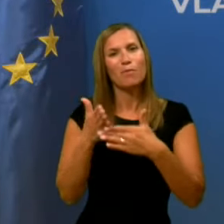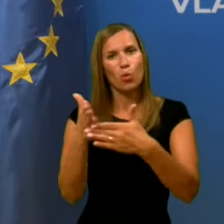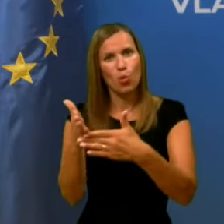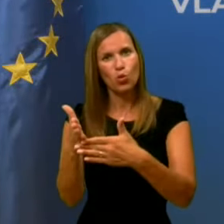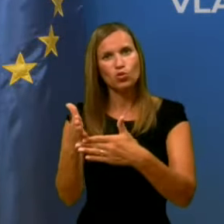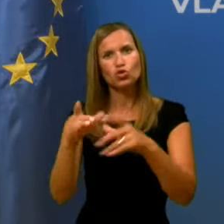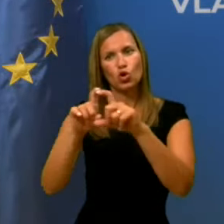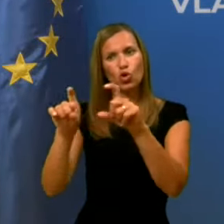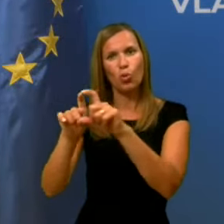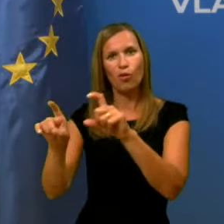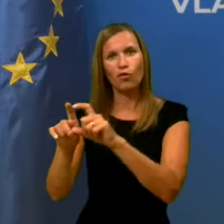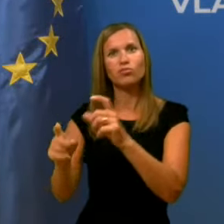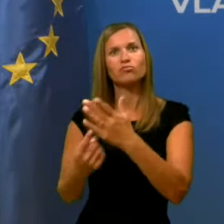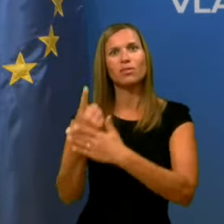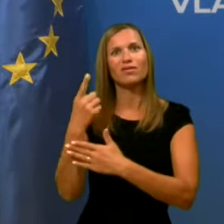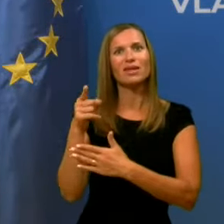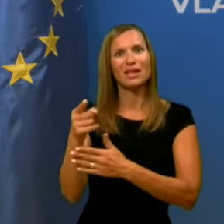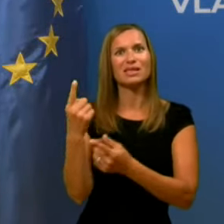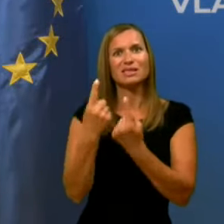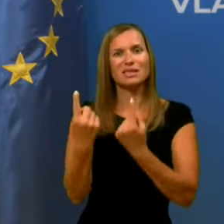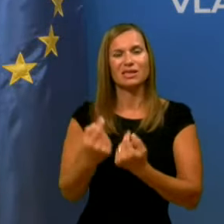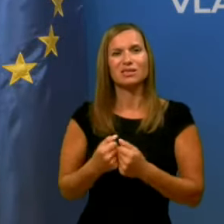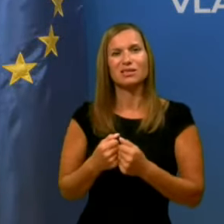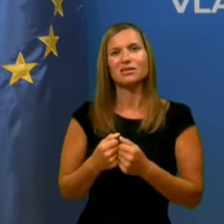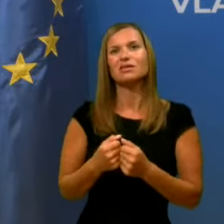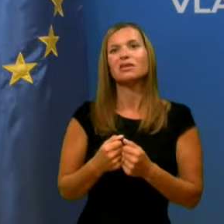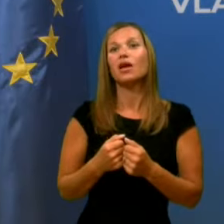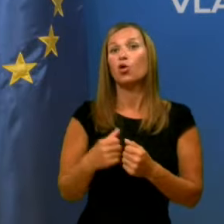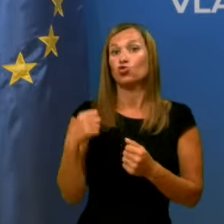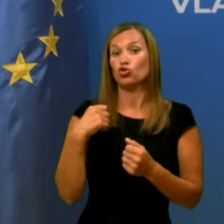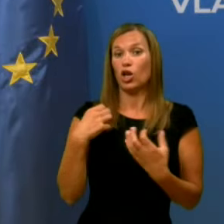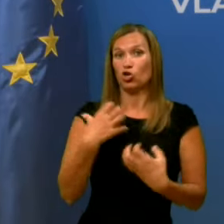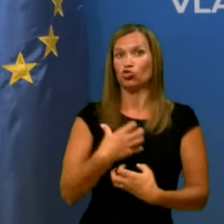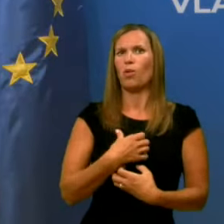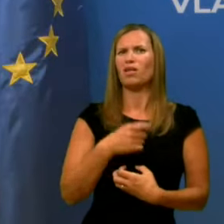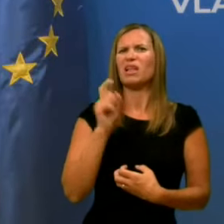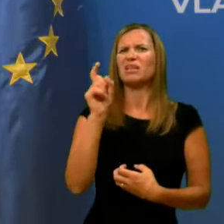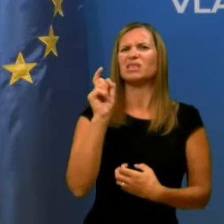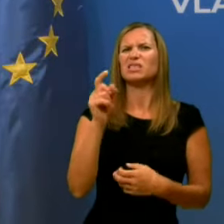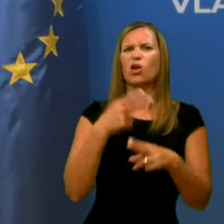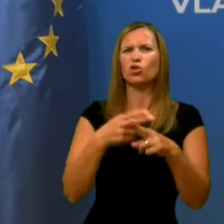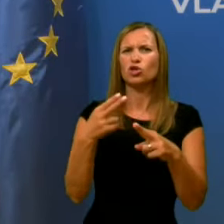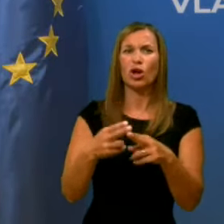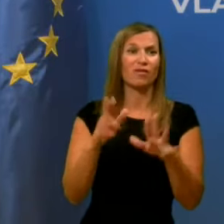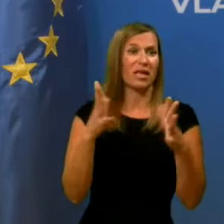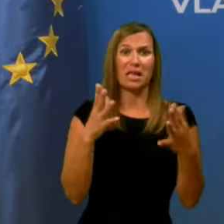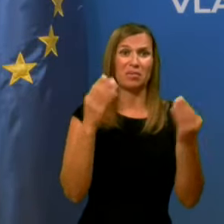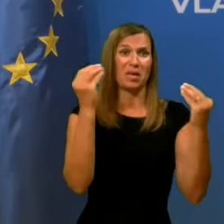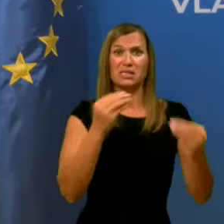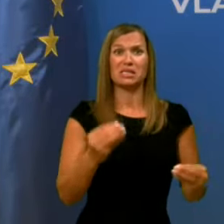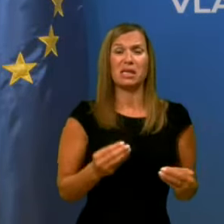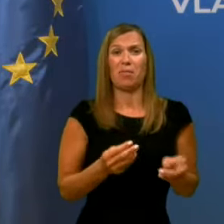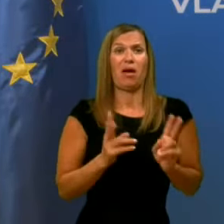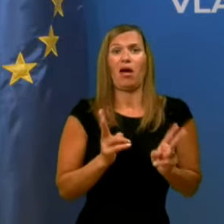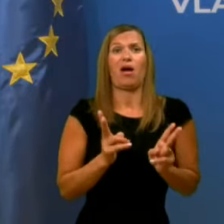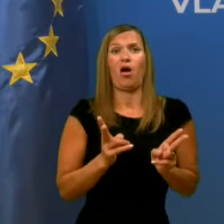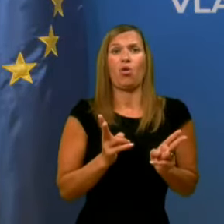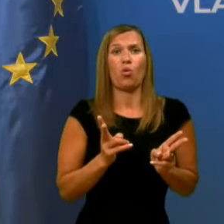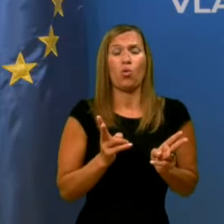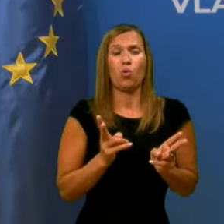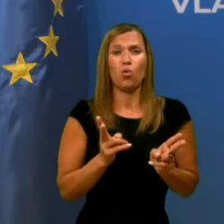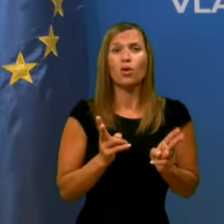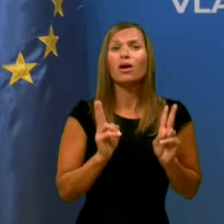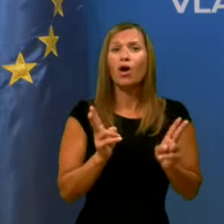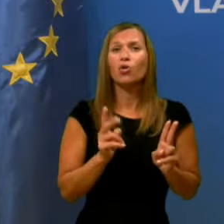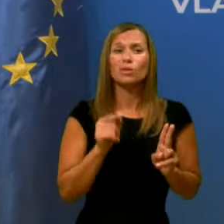domovom, ki se znajde v taki stiski. Včeraj je Župan ravno to oporekal državi, da nima sistema, po katerem bi se v